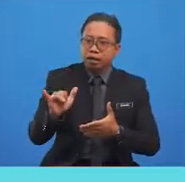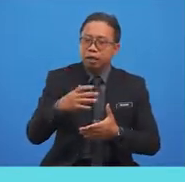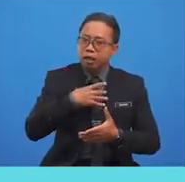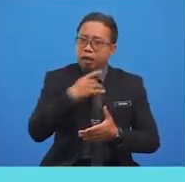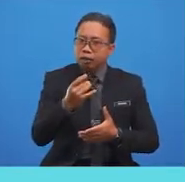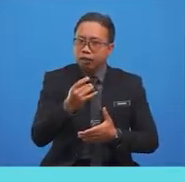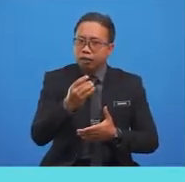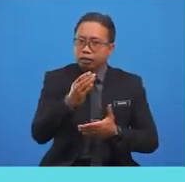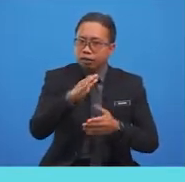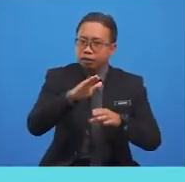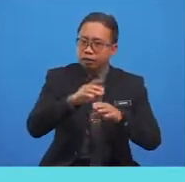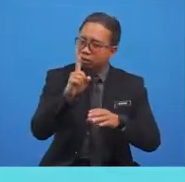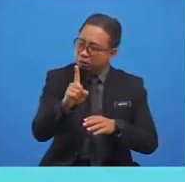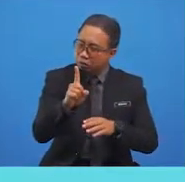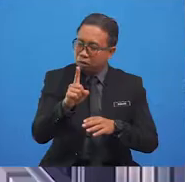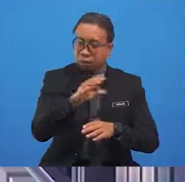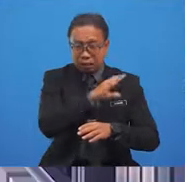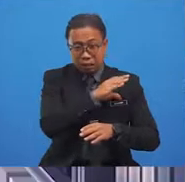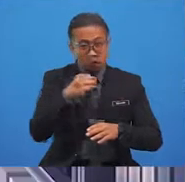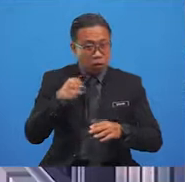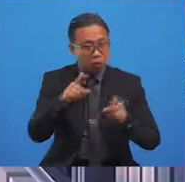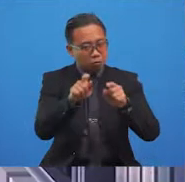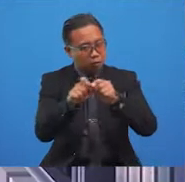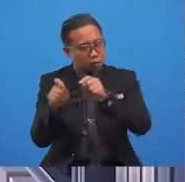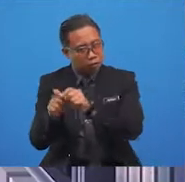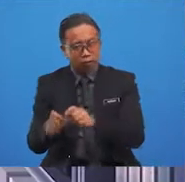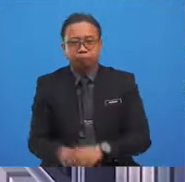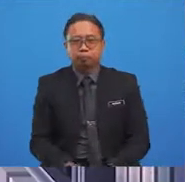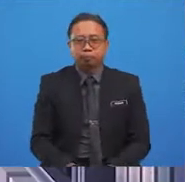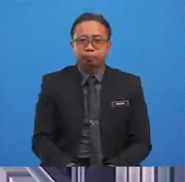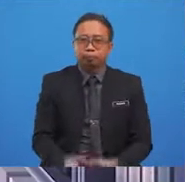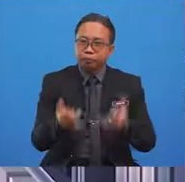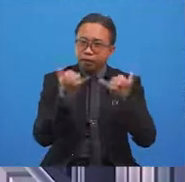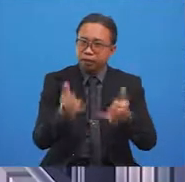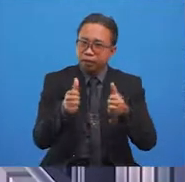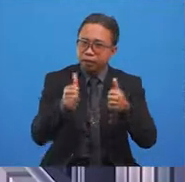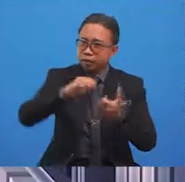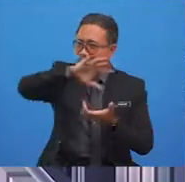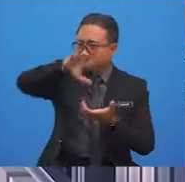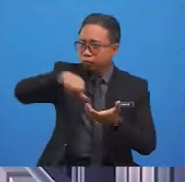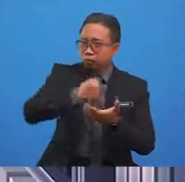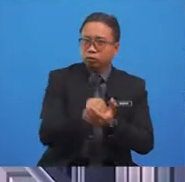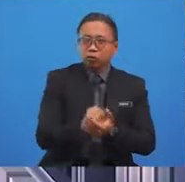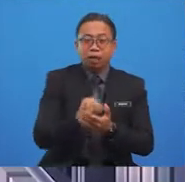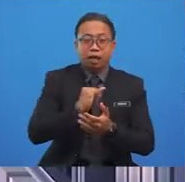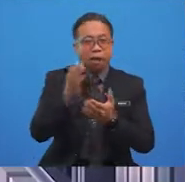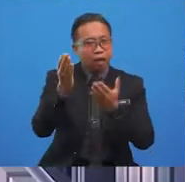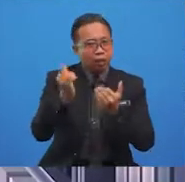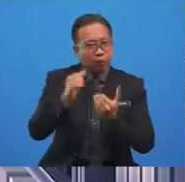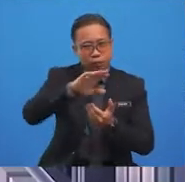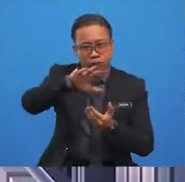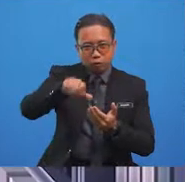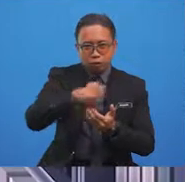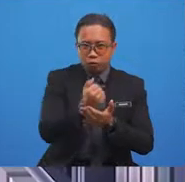Some alone, some together. Now, great job, everyone. I hope you